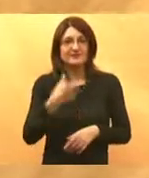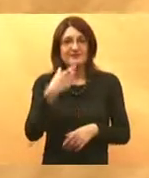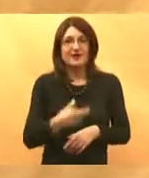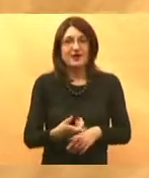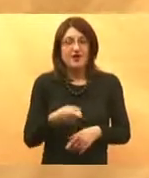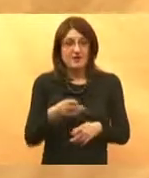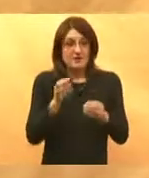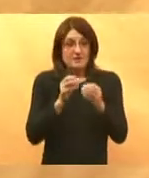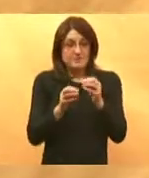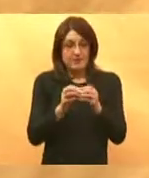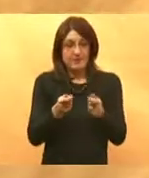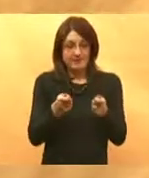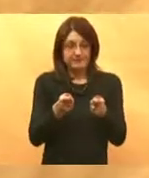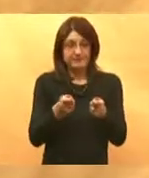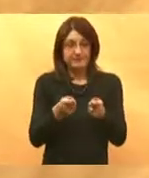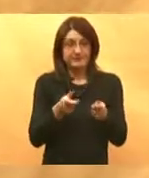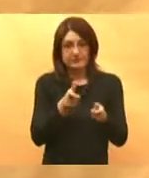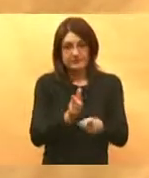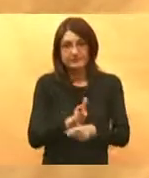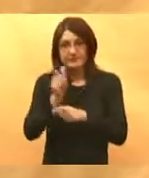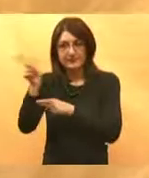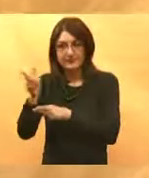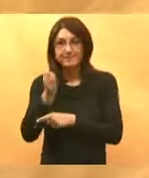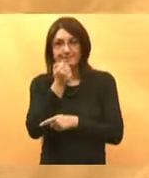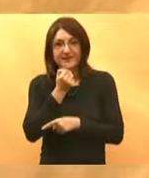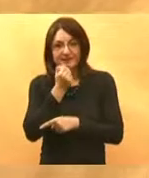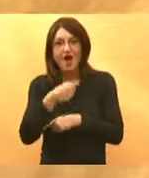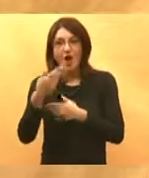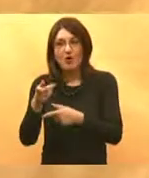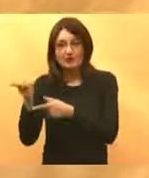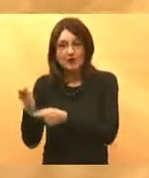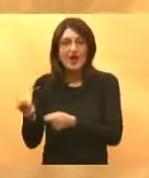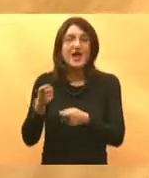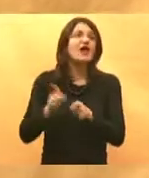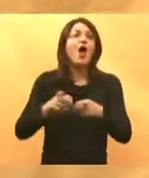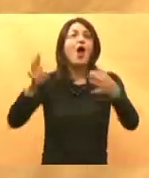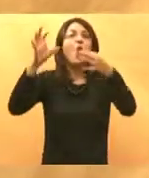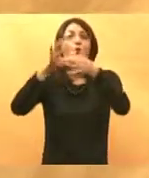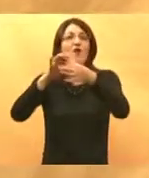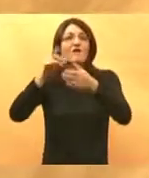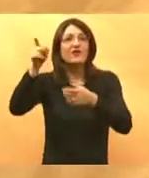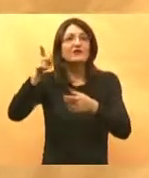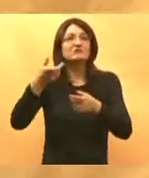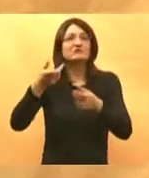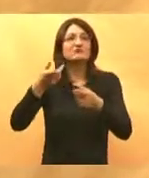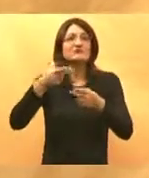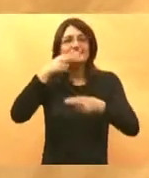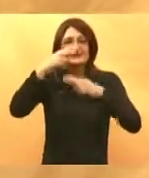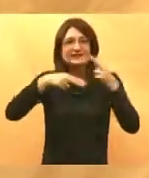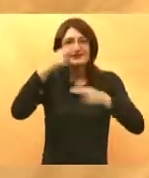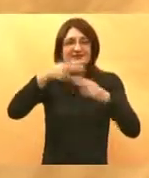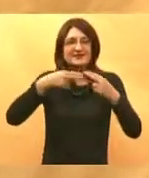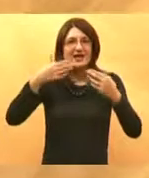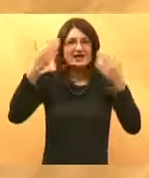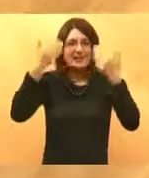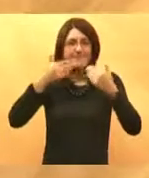sa nekim problemom odete sa svojim razlogom a drugi problem je recimo firme koje ugovore sistematske preglede sa nekom ustanovom i tamo